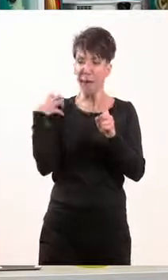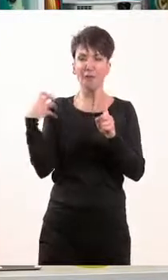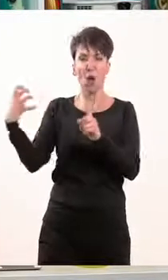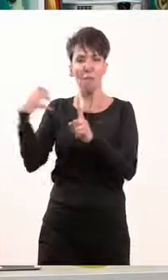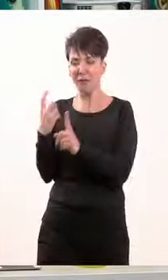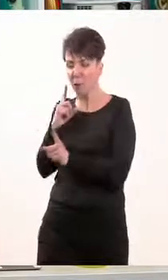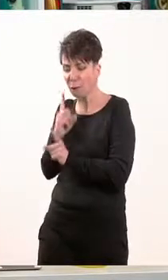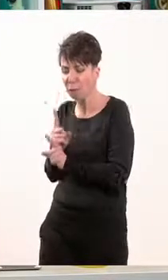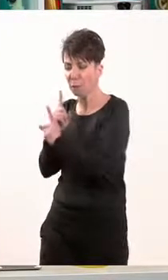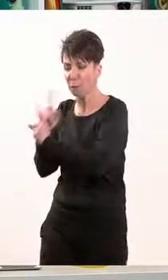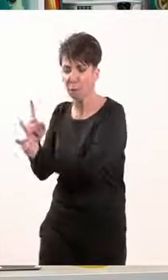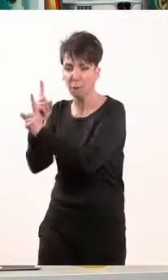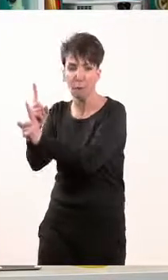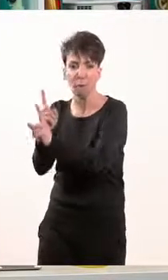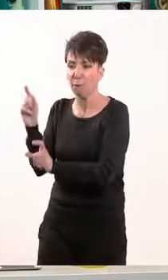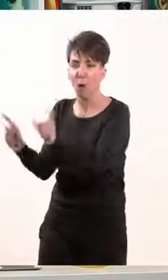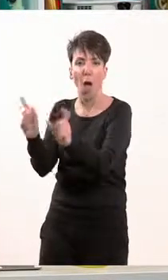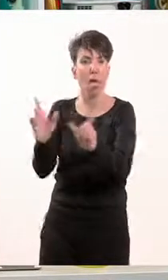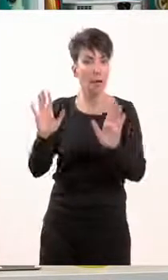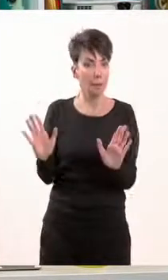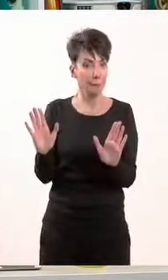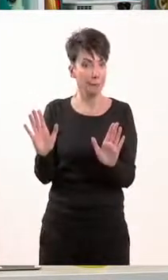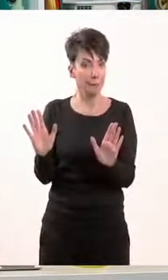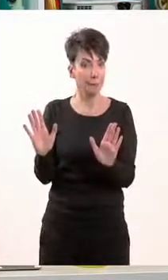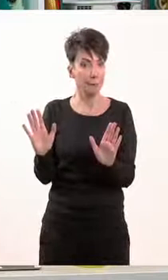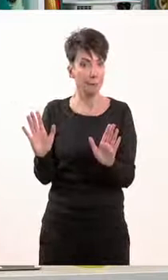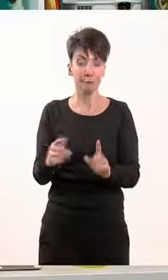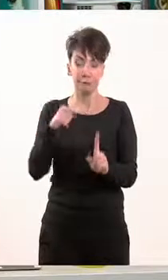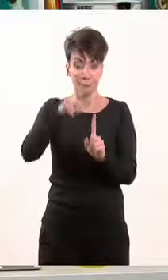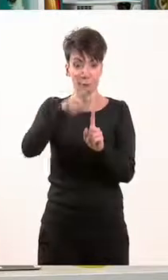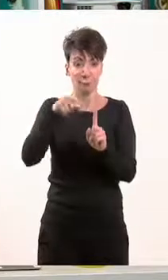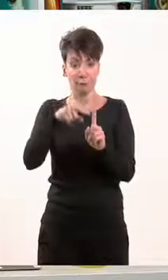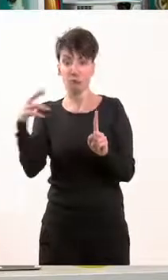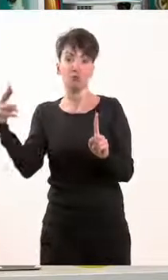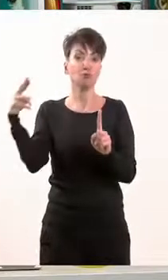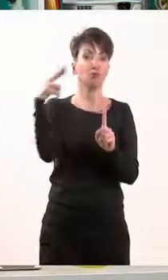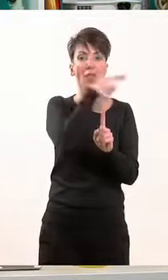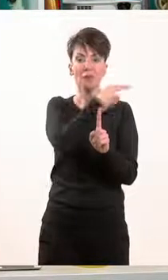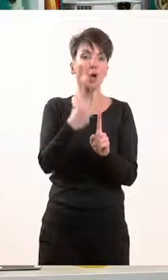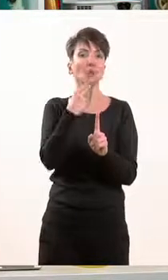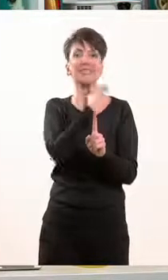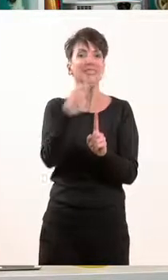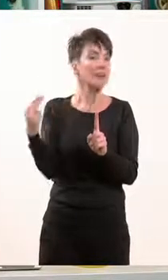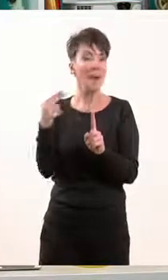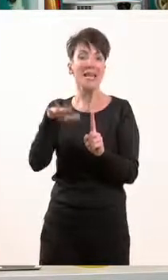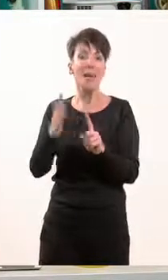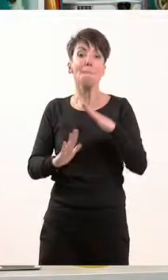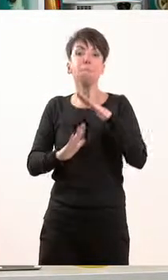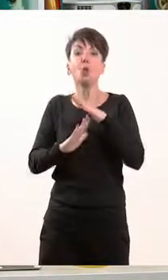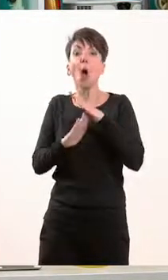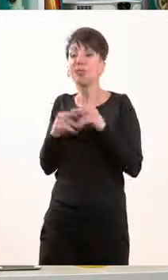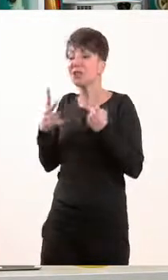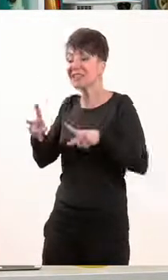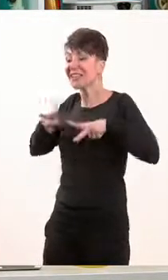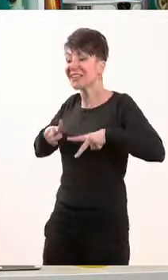υπεύθυνες γι' αυτό. Ο Πρωθυπουργός είναι ο πρόεδρος της κυβέρνησης, ο οποίος